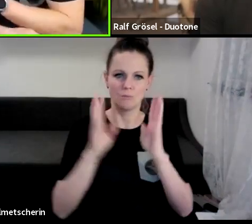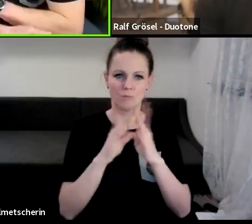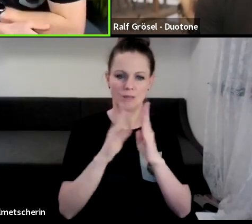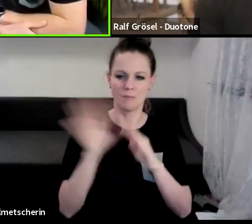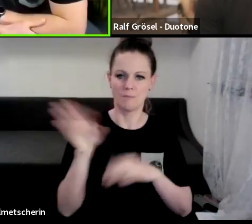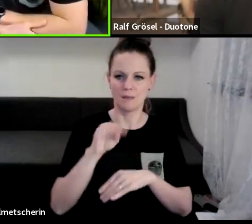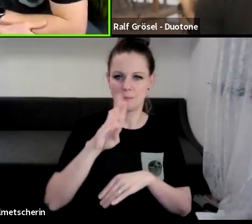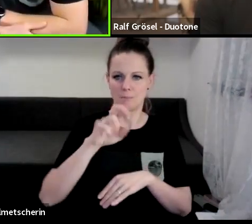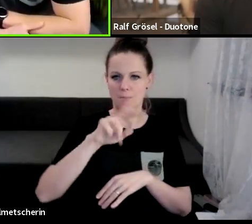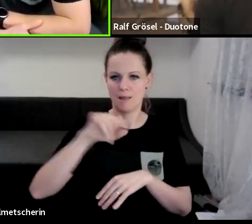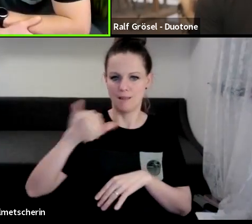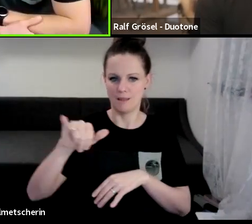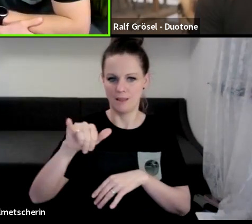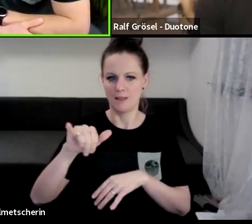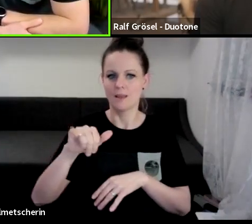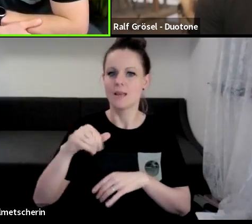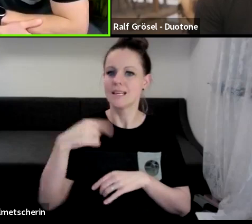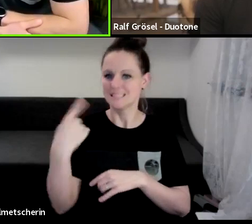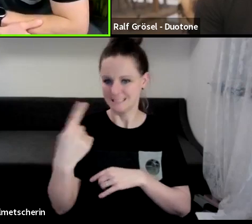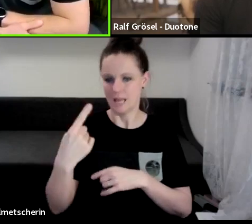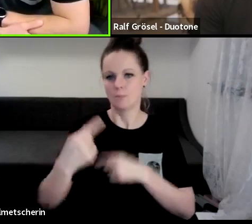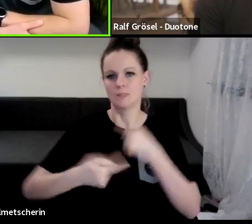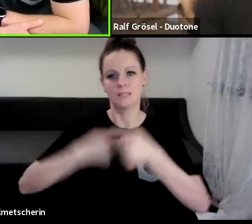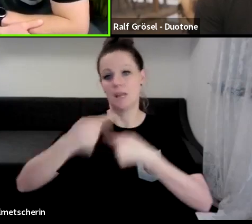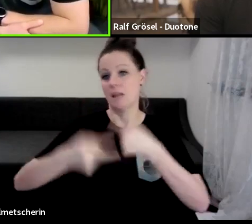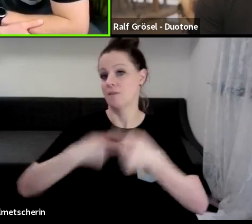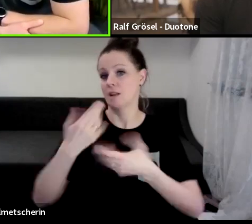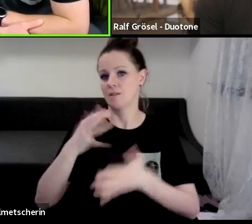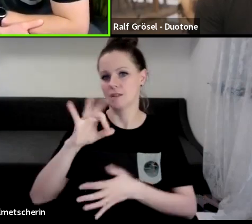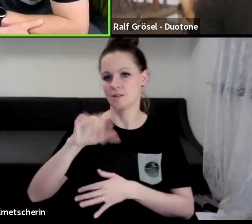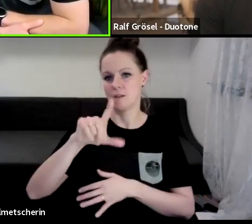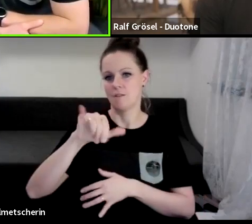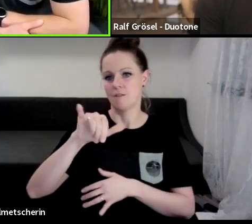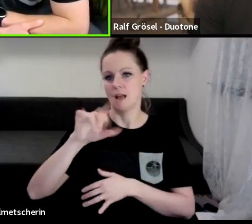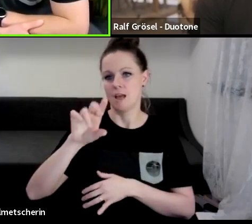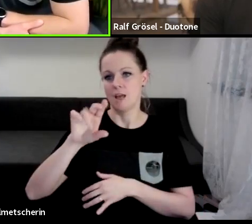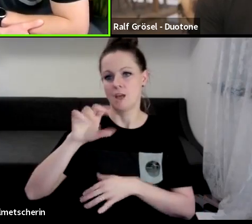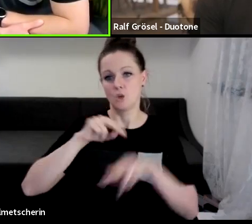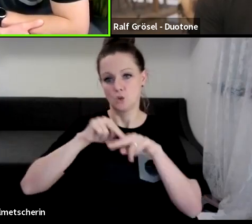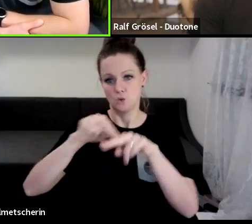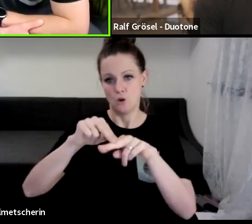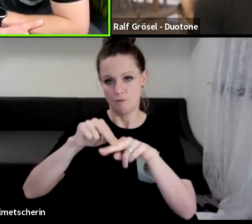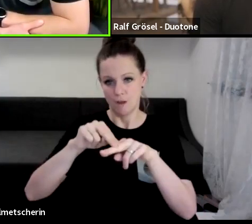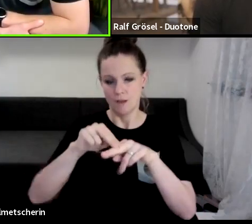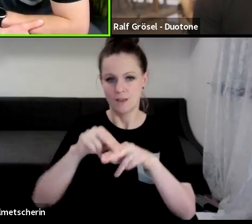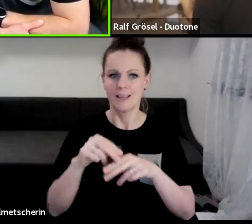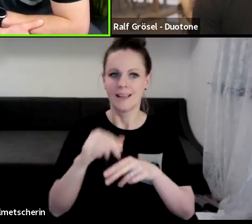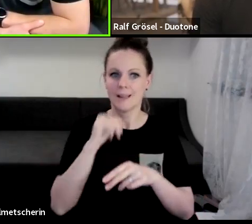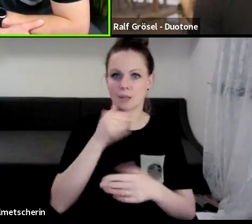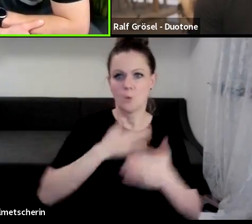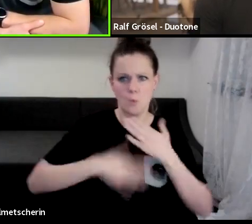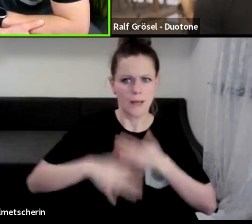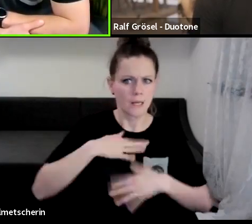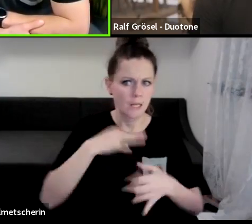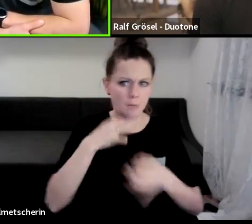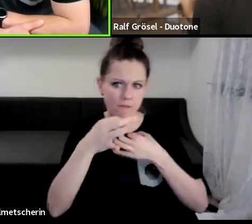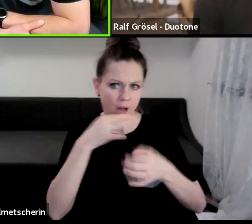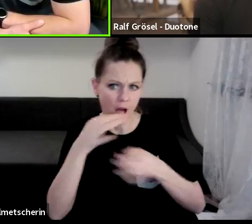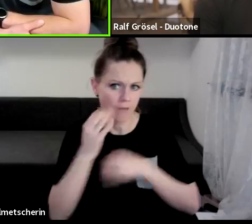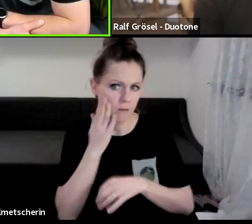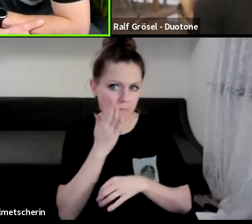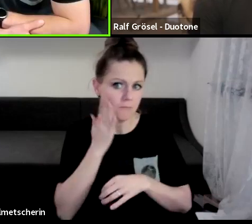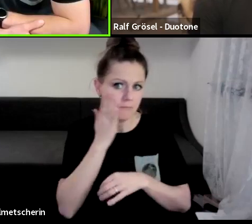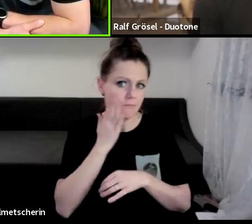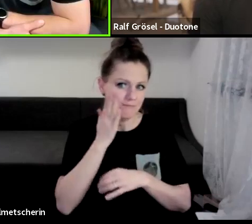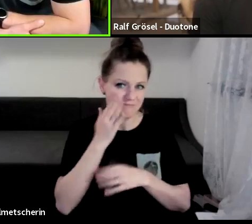einem Entwickler von Flysurfer, das extrem gut angekommen ist. Sinn ist jetzt nicht, unangenehme Fragen zu stellen, sodass man irgendjemanden an die Wand